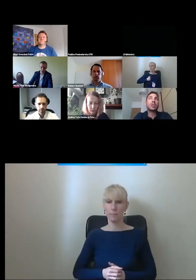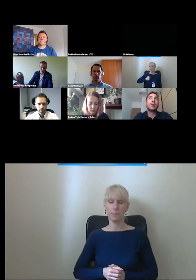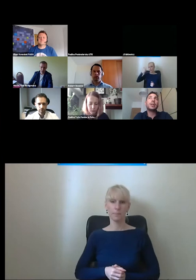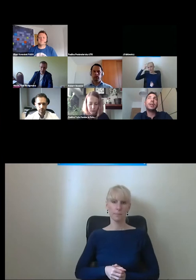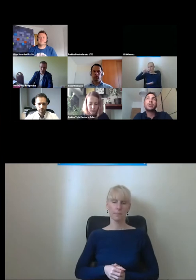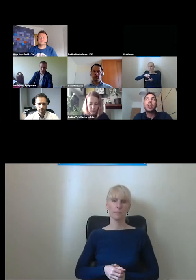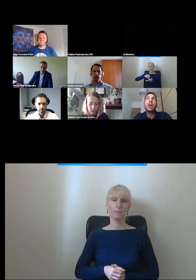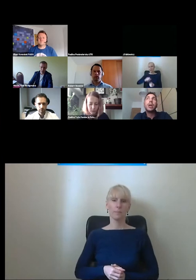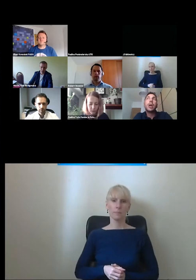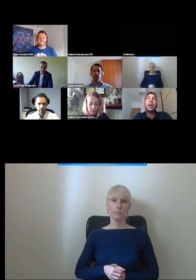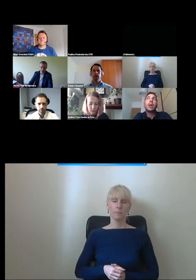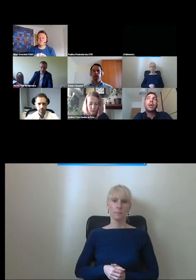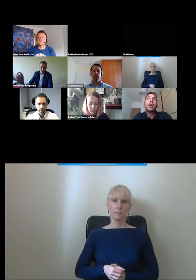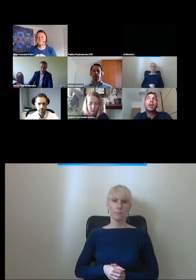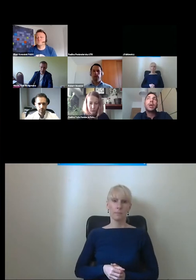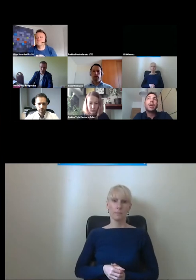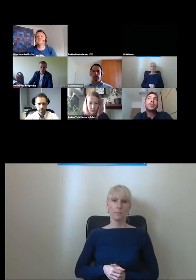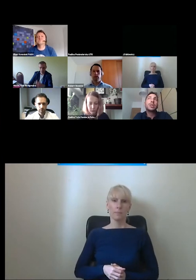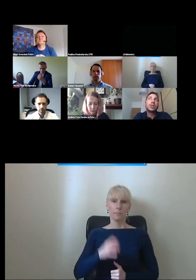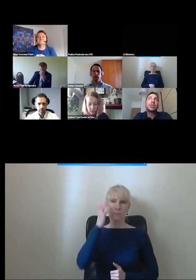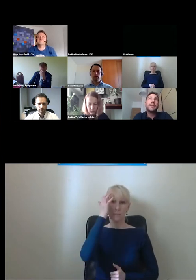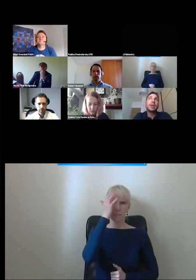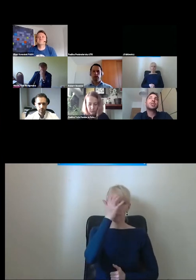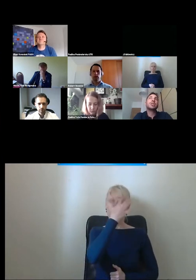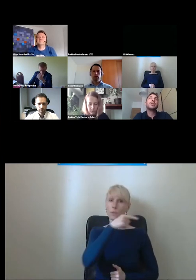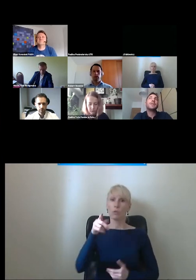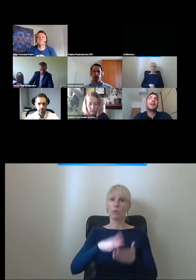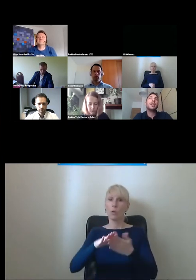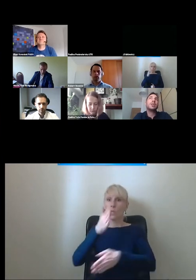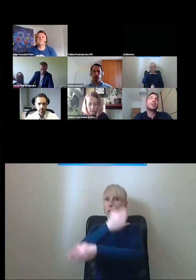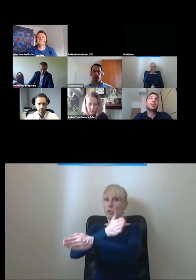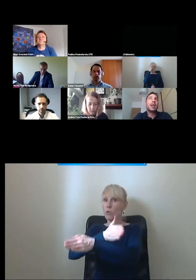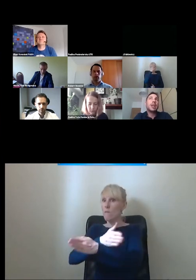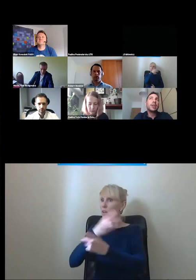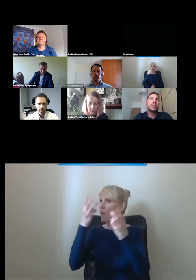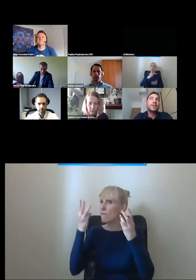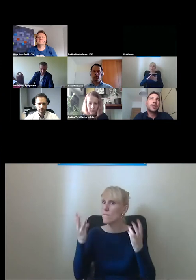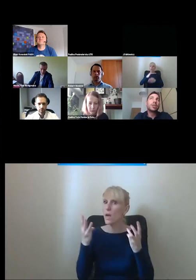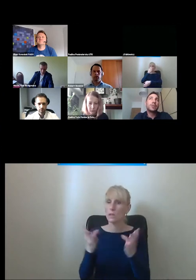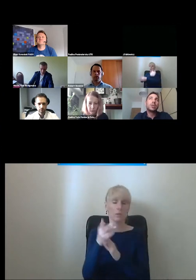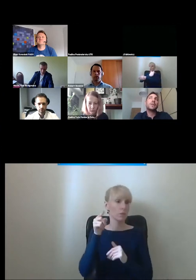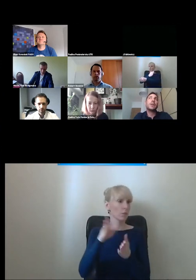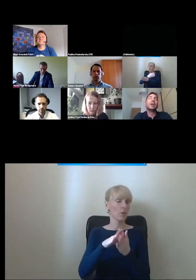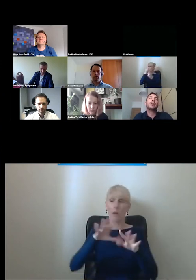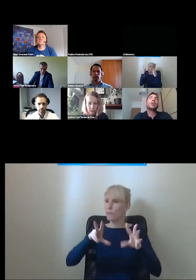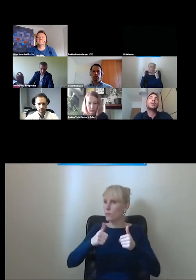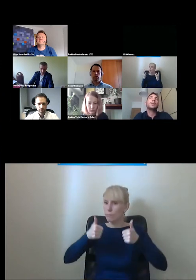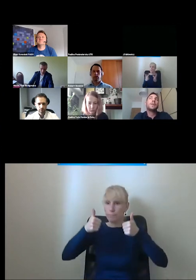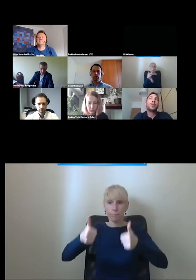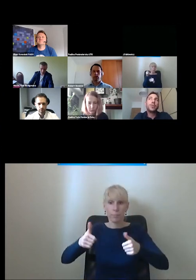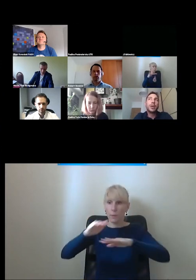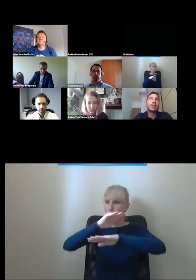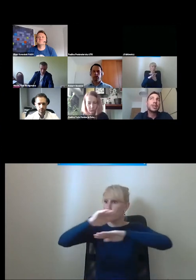kilka lat temu zakładano, że przecież to jest tak ważne skrzyżowanie i to wszystko stanie, jeśli wytyczymy cokolwiek